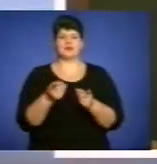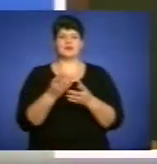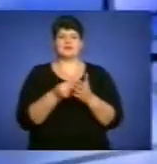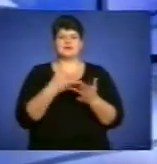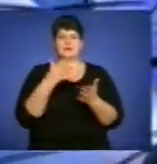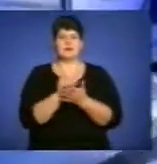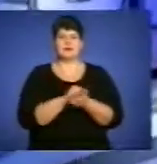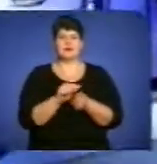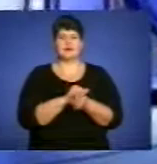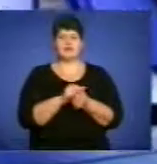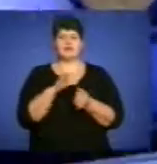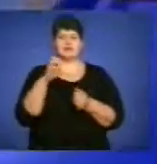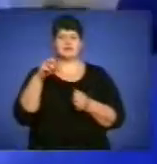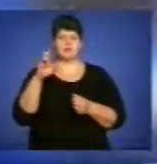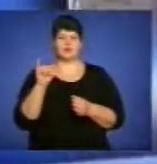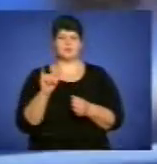УН.